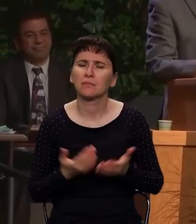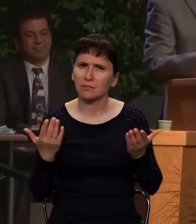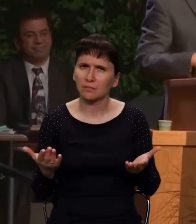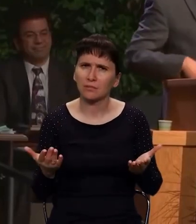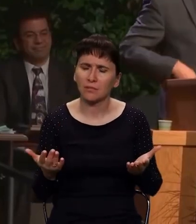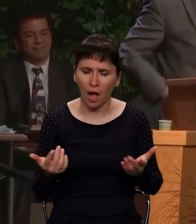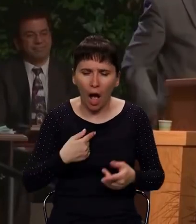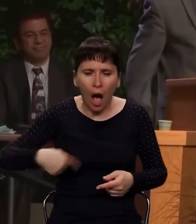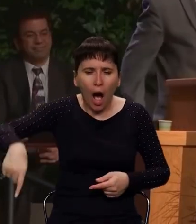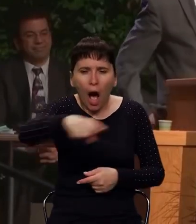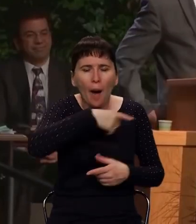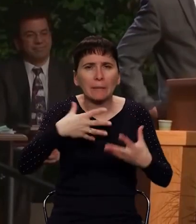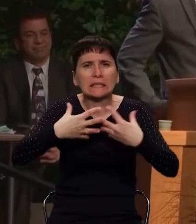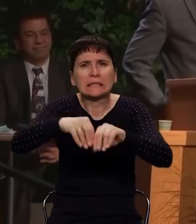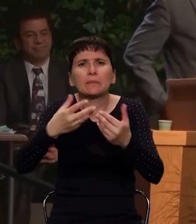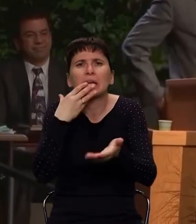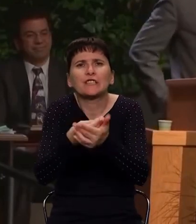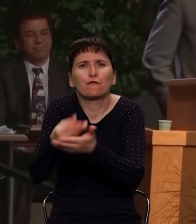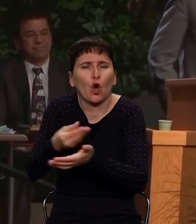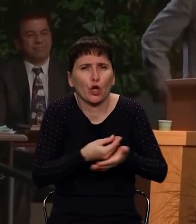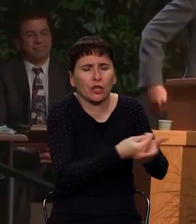что происходит в нашей христианской семье.